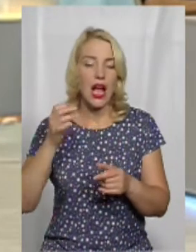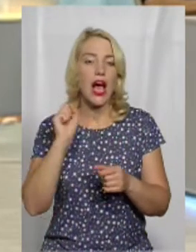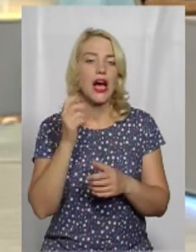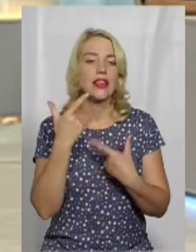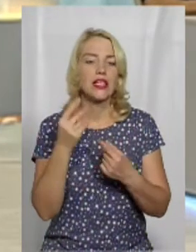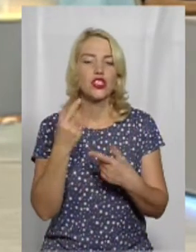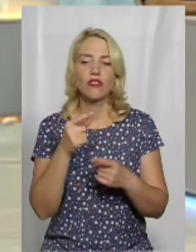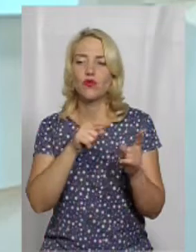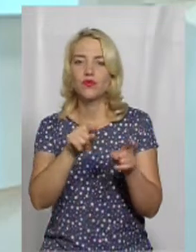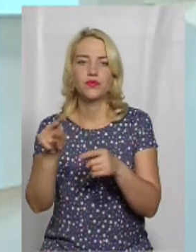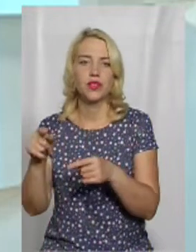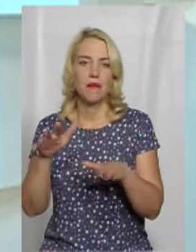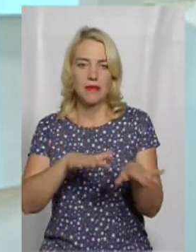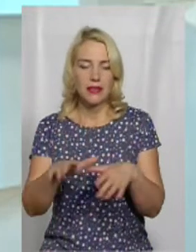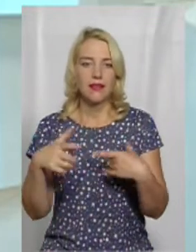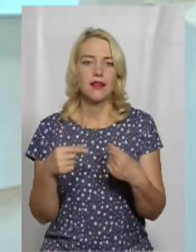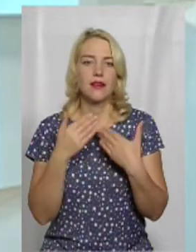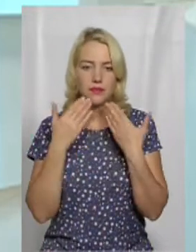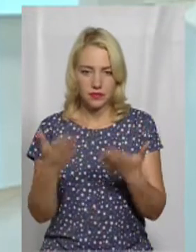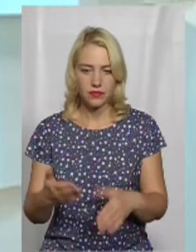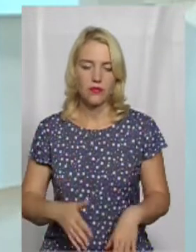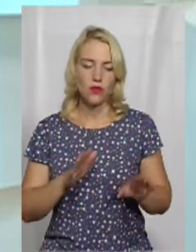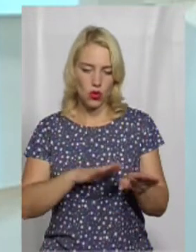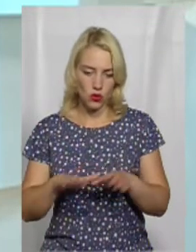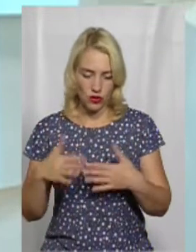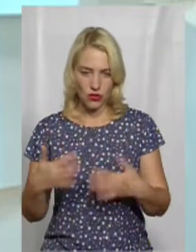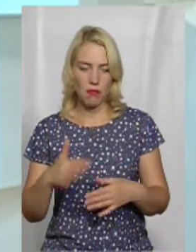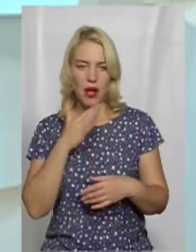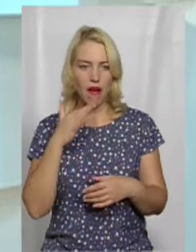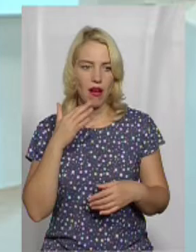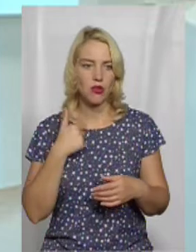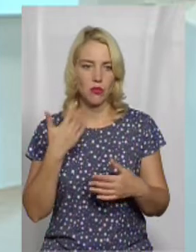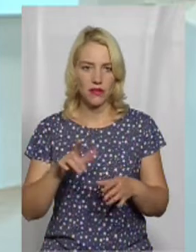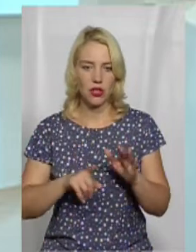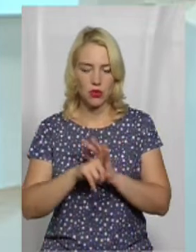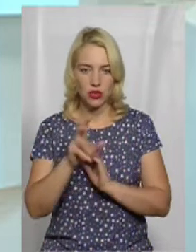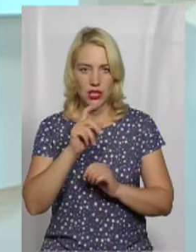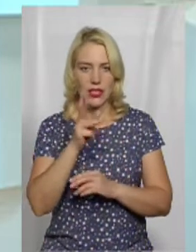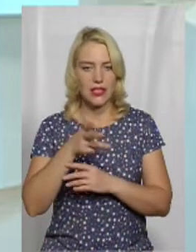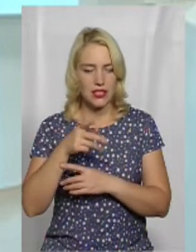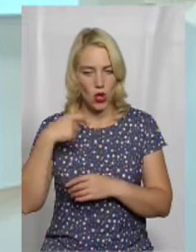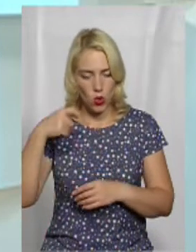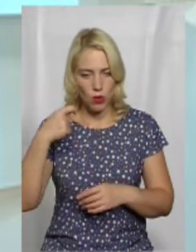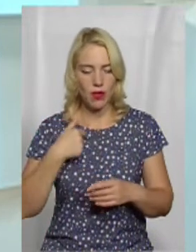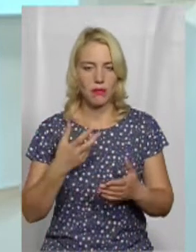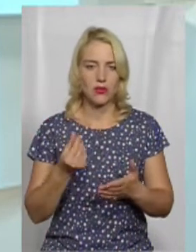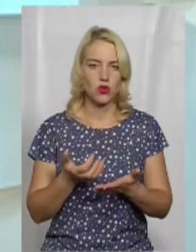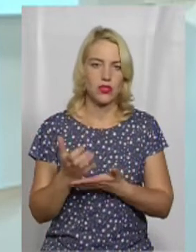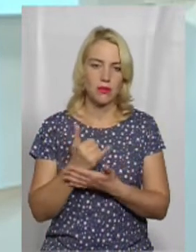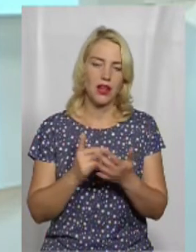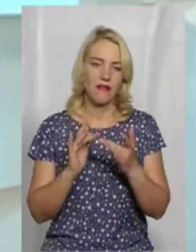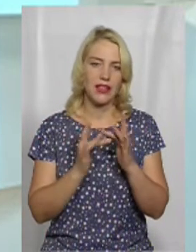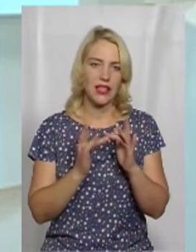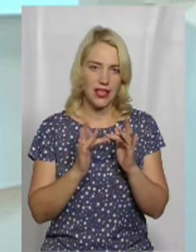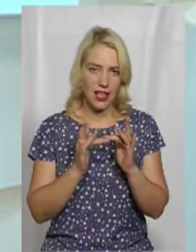місці? Локацій насправді багато. Ми вже стартанули зі зйомками, для чого ми там збирали певні кошти і в інтернеті, і так далі.